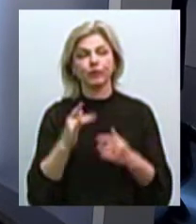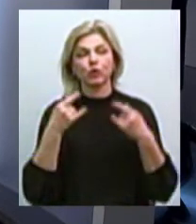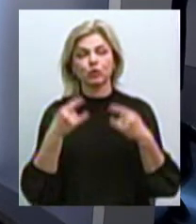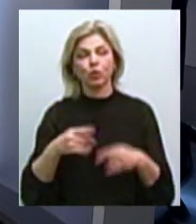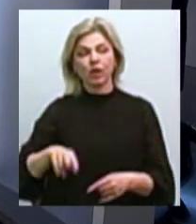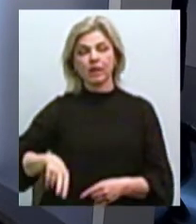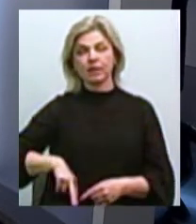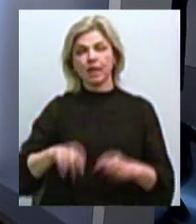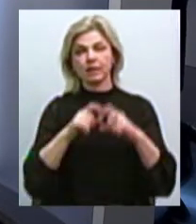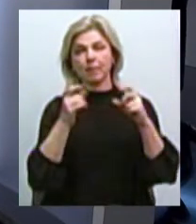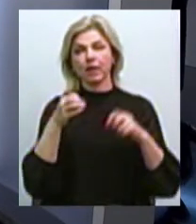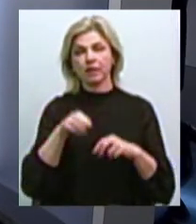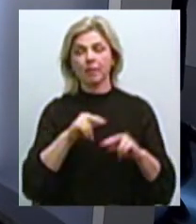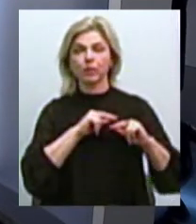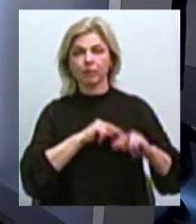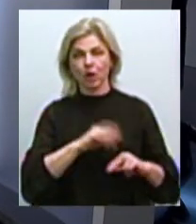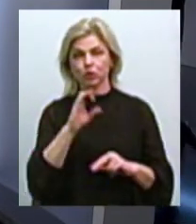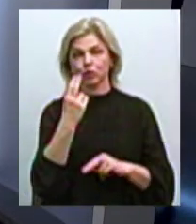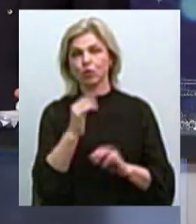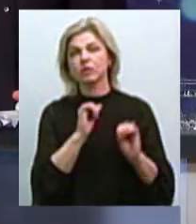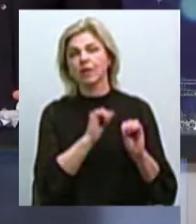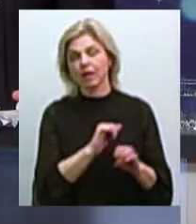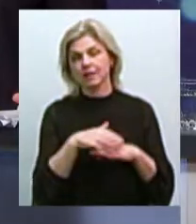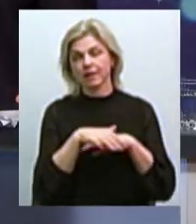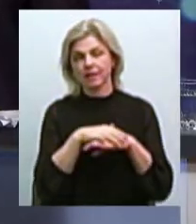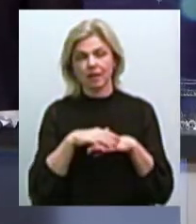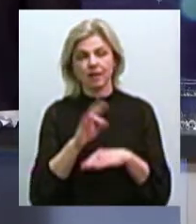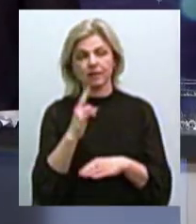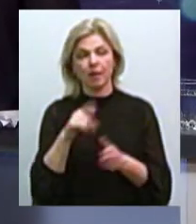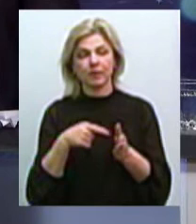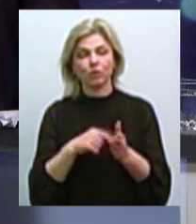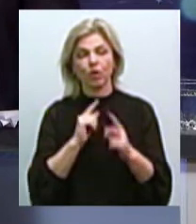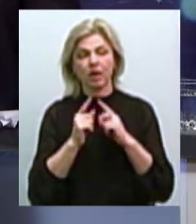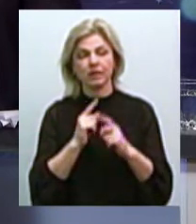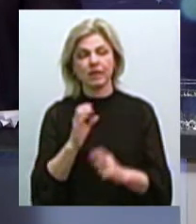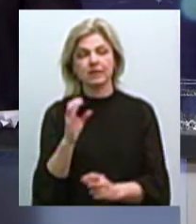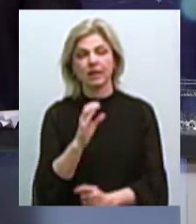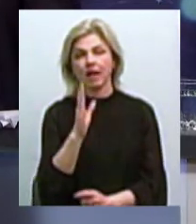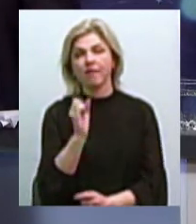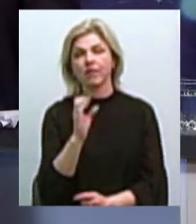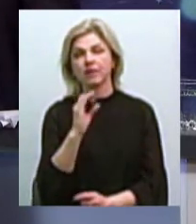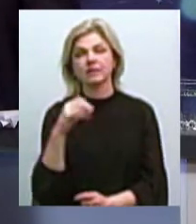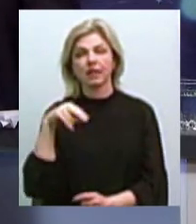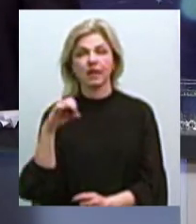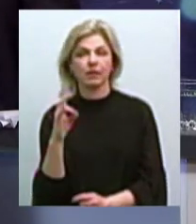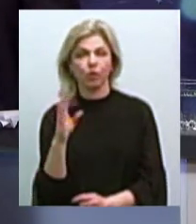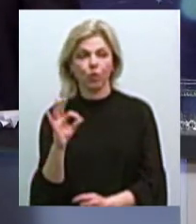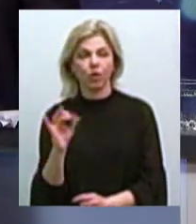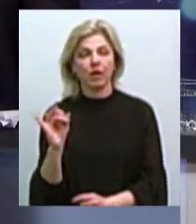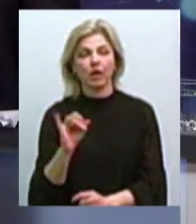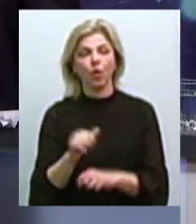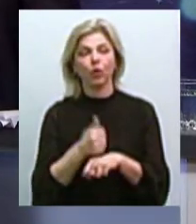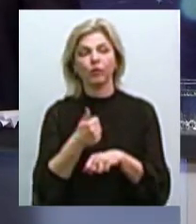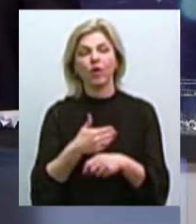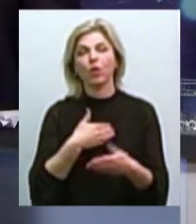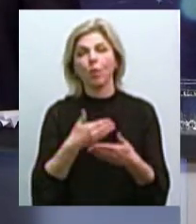директор департаменту праці та соціального захисту населення Миколаївської міської ради Сергій Василенко та голова